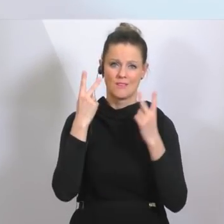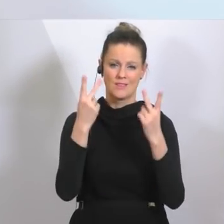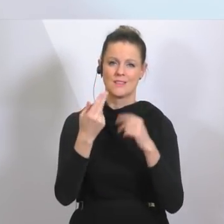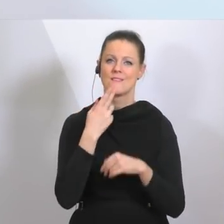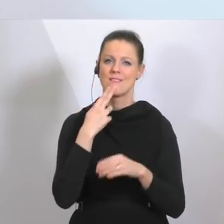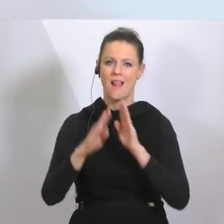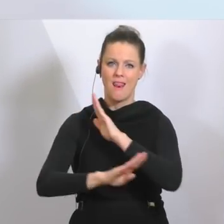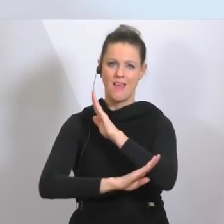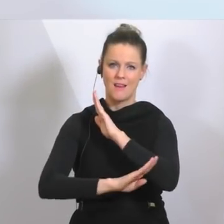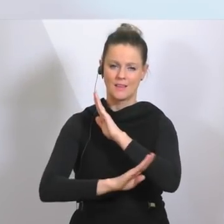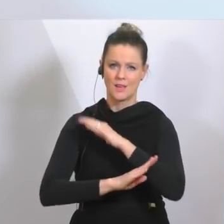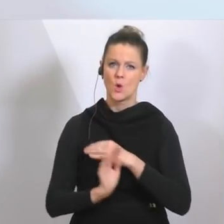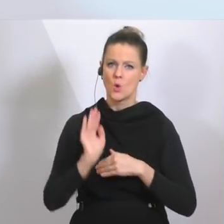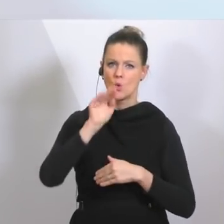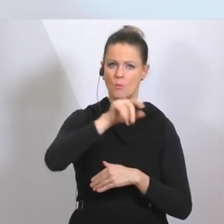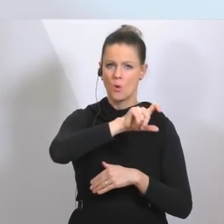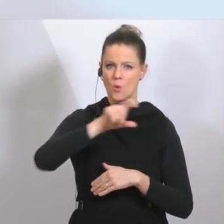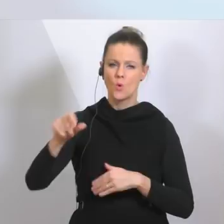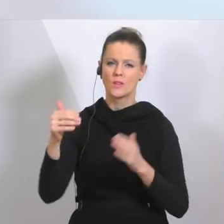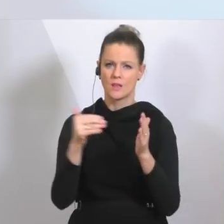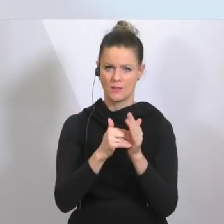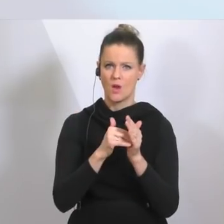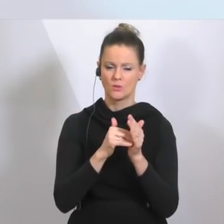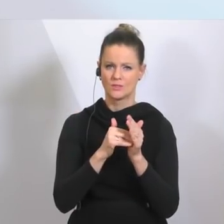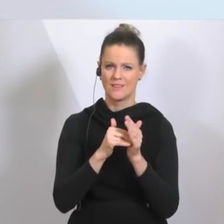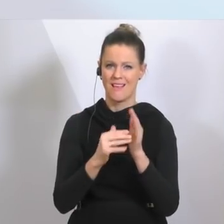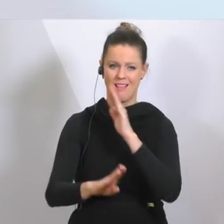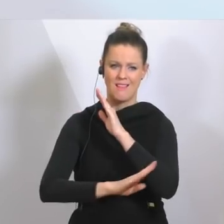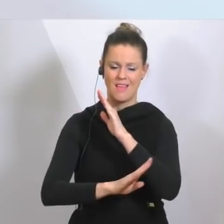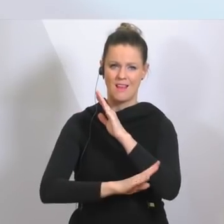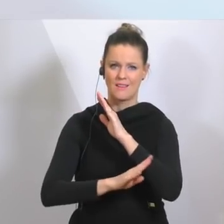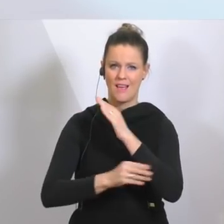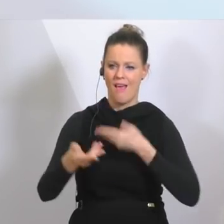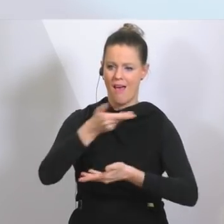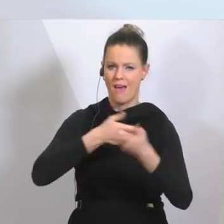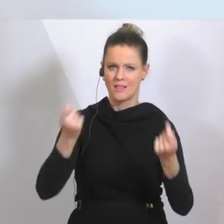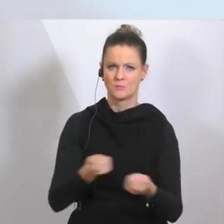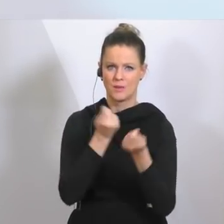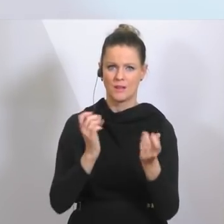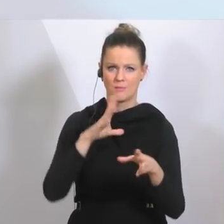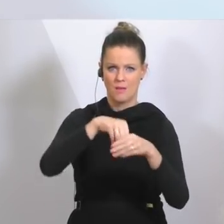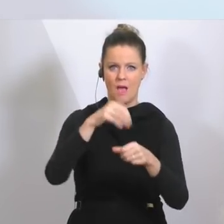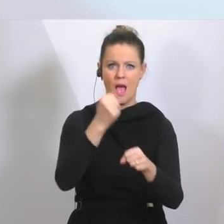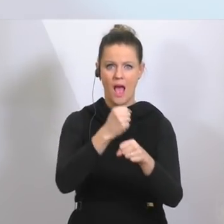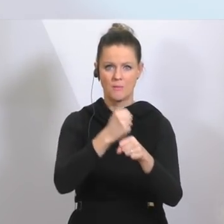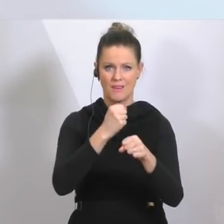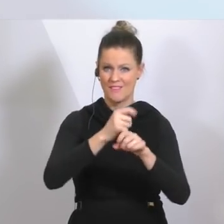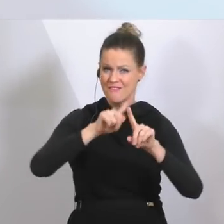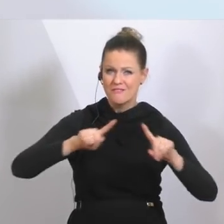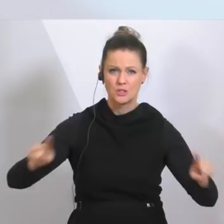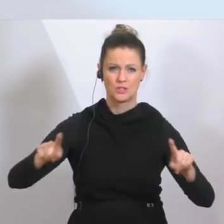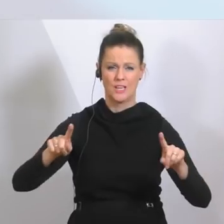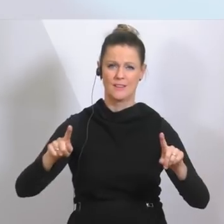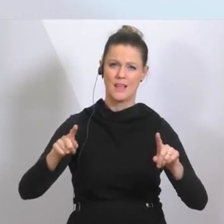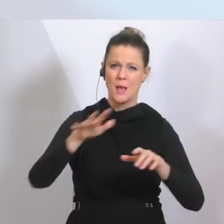Lehrlinge. Über 100.000 Lehrlinge sind draußen in den Betrieben, in den Handelsbetrieben, auch in den verschiedensten Bereichen der